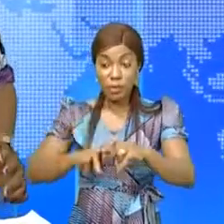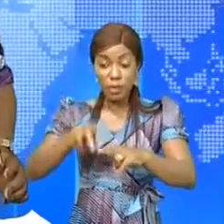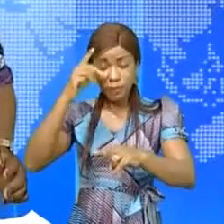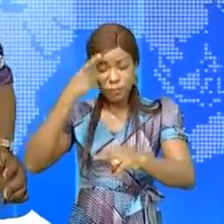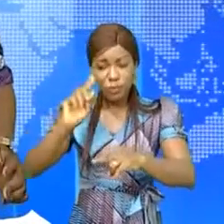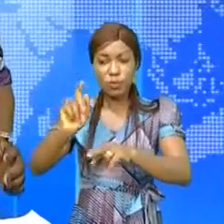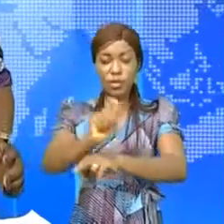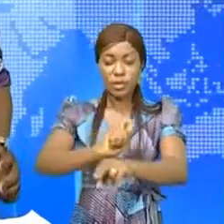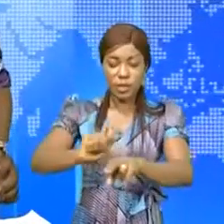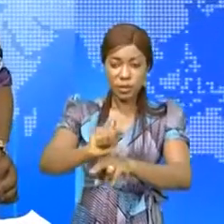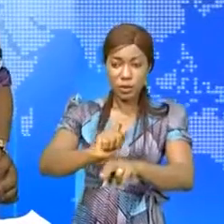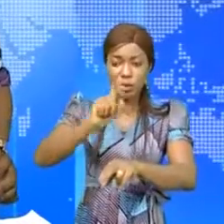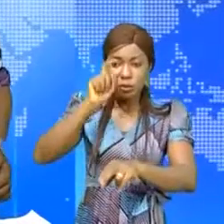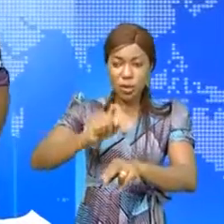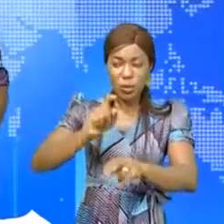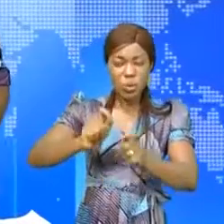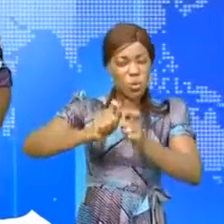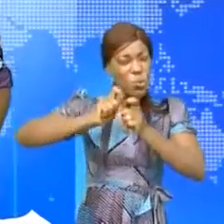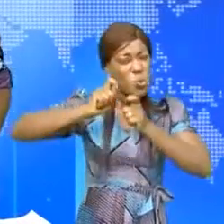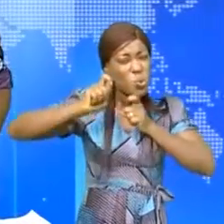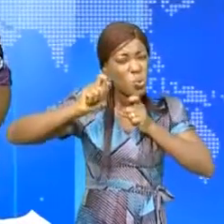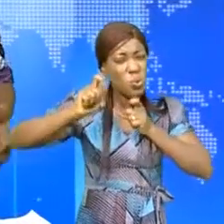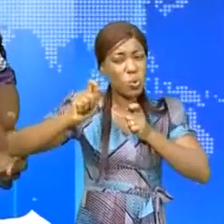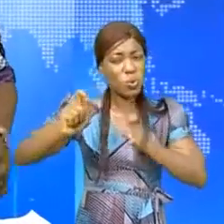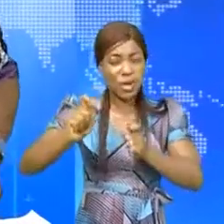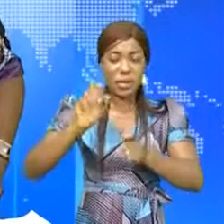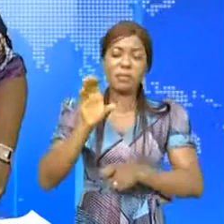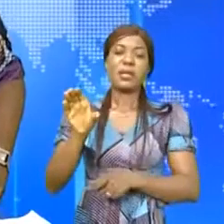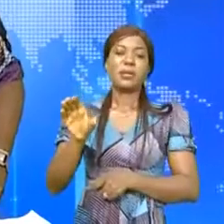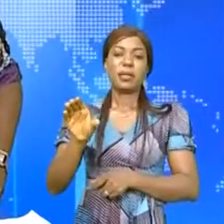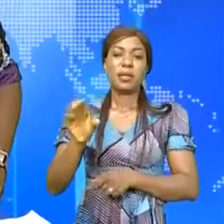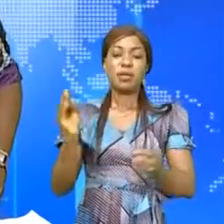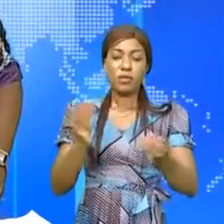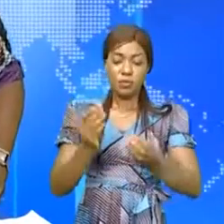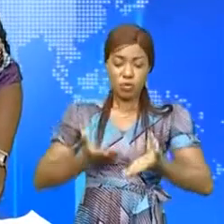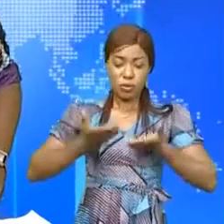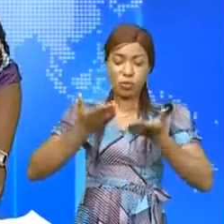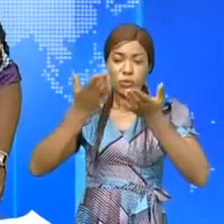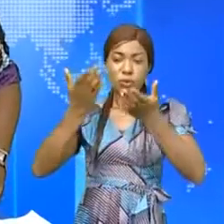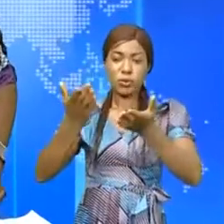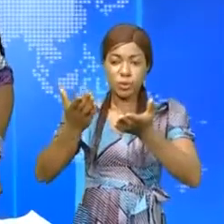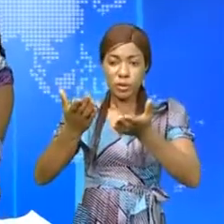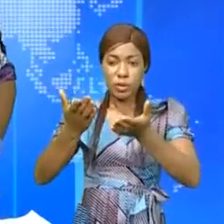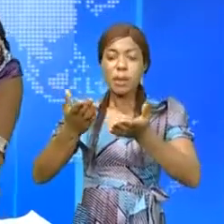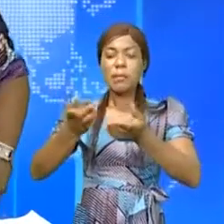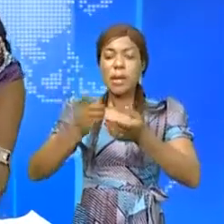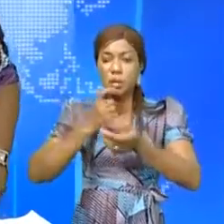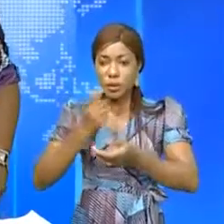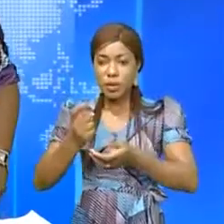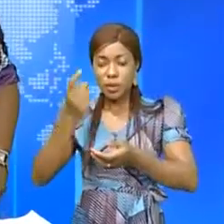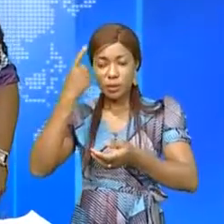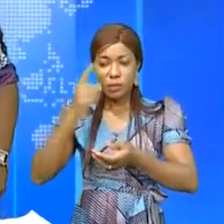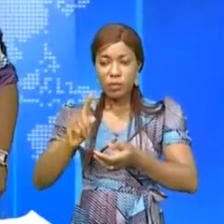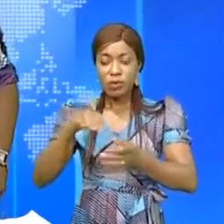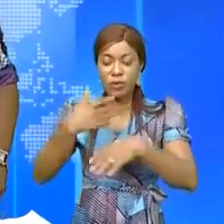faut entre autres réduire la distance des lieux de paie. C'est parmi les propositions formulées par la commission chargée d'évaluer la paie des